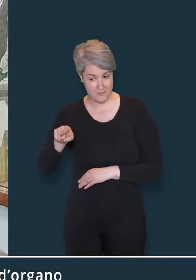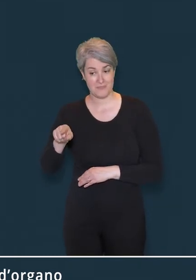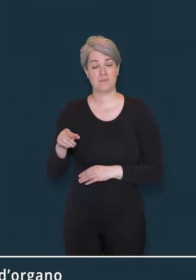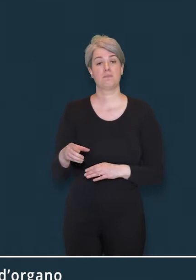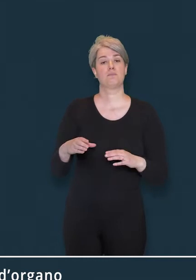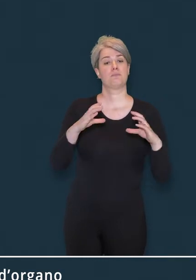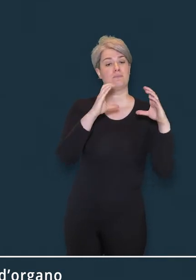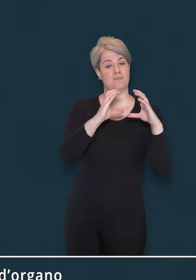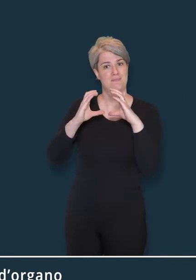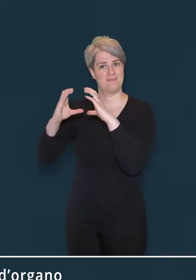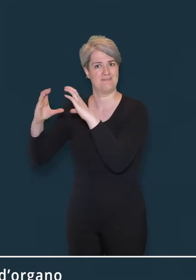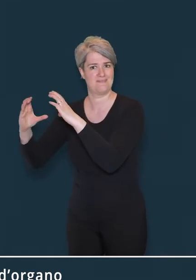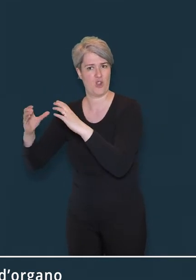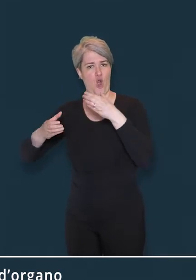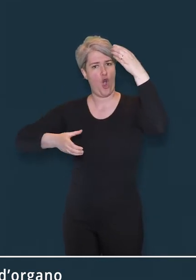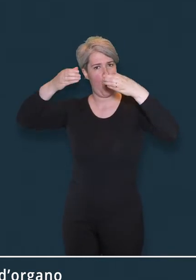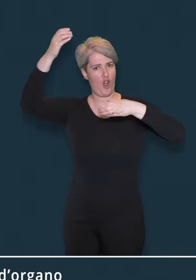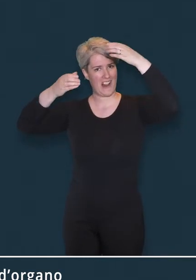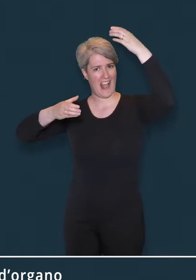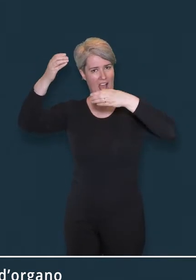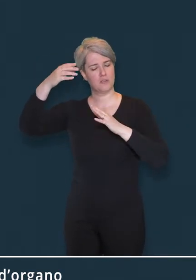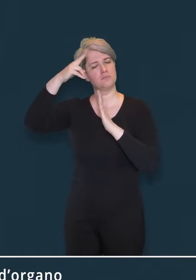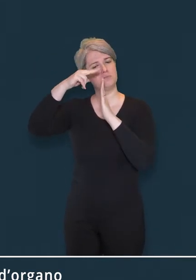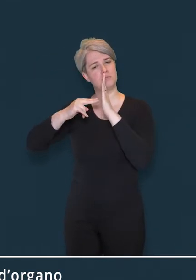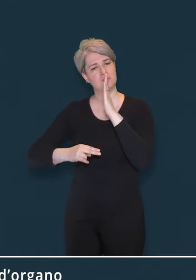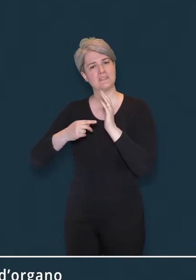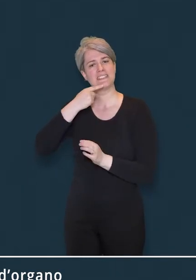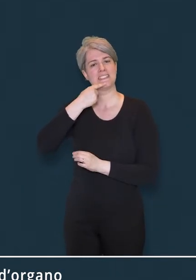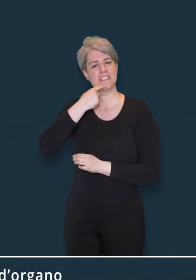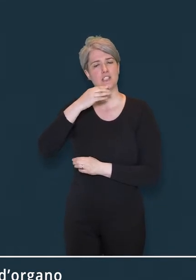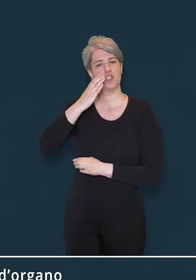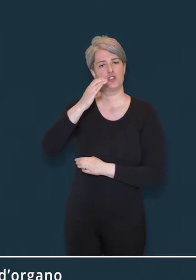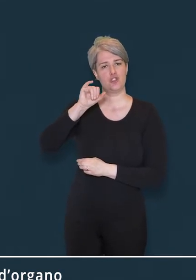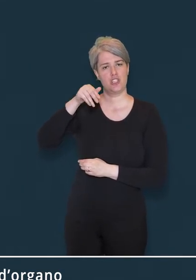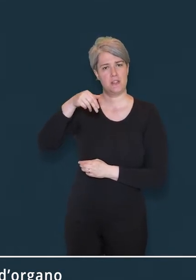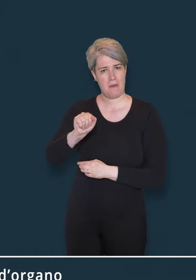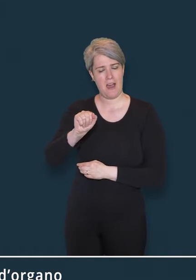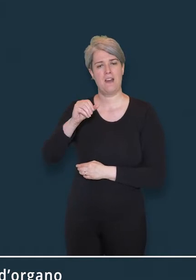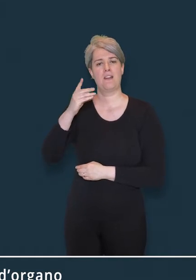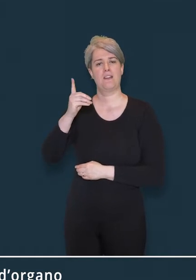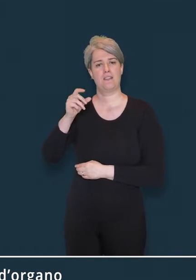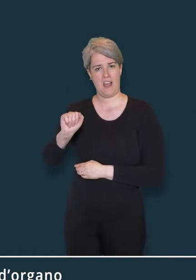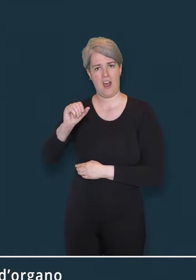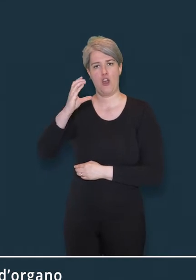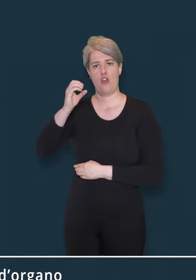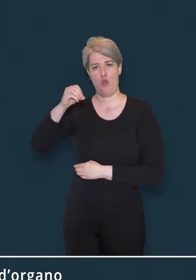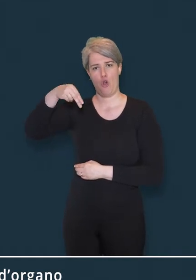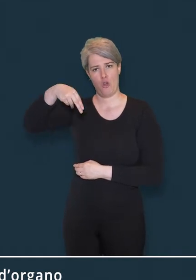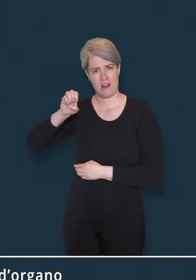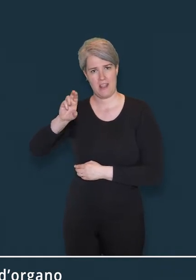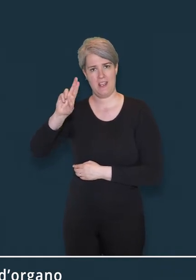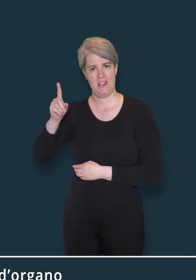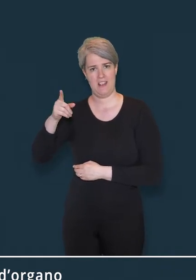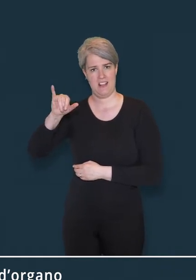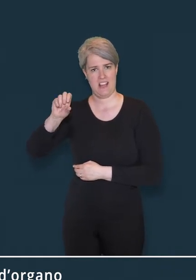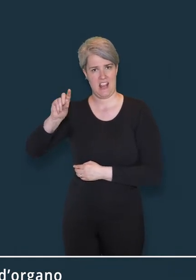le portelle d'organo dipinte da Cima da Conegliano e dalla sua bottega